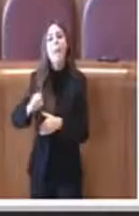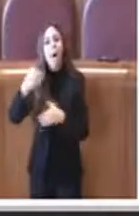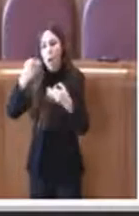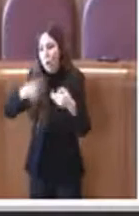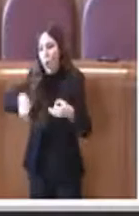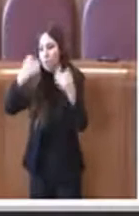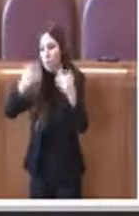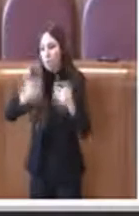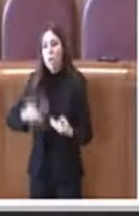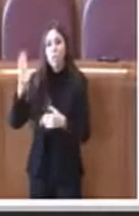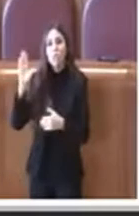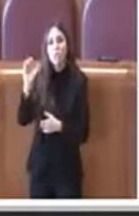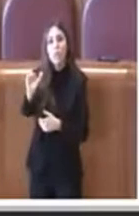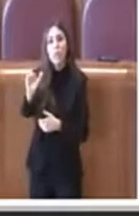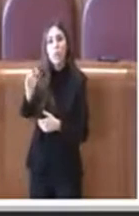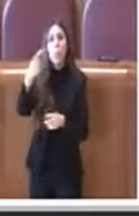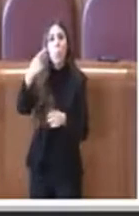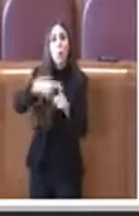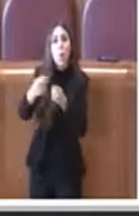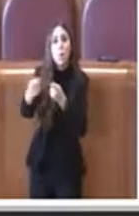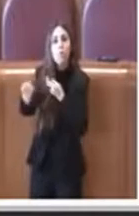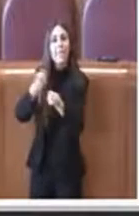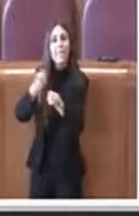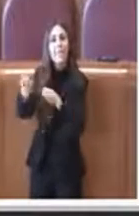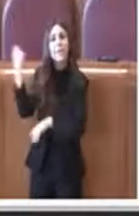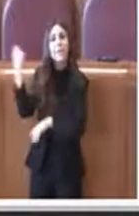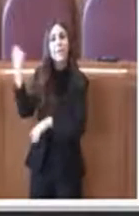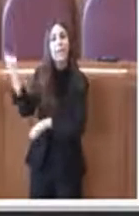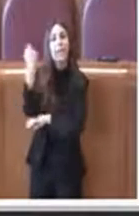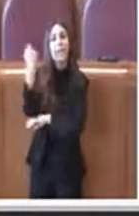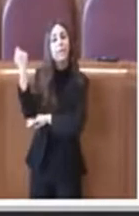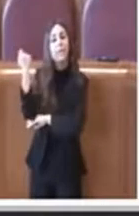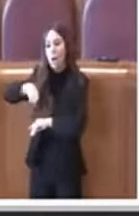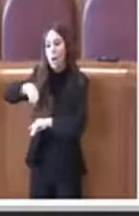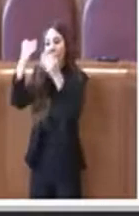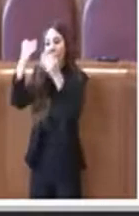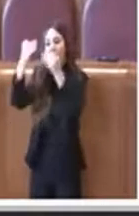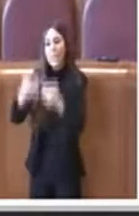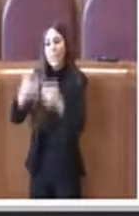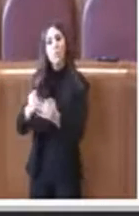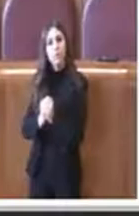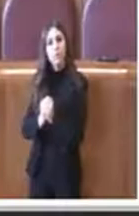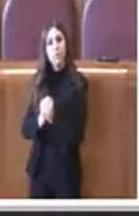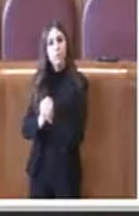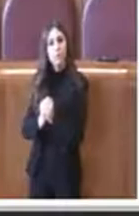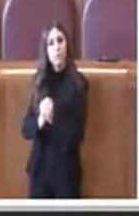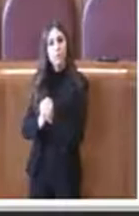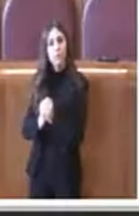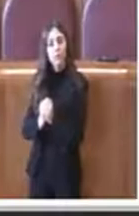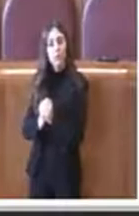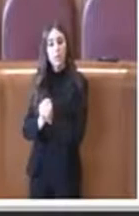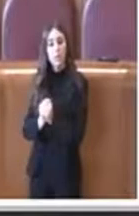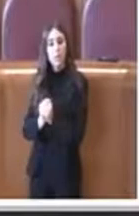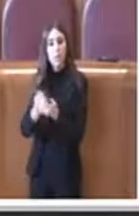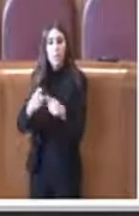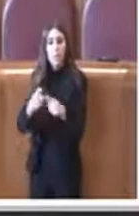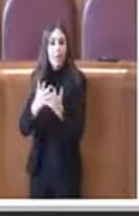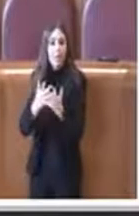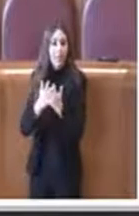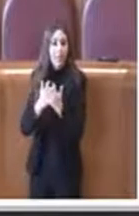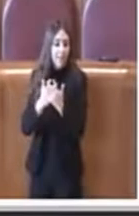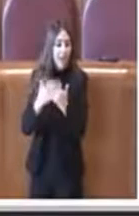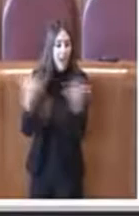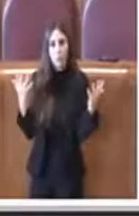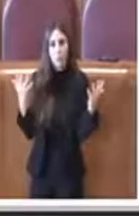decidendo il futuro della gestione del servizio e questo ovviamente io